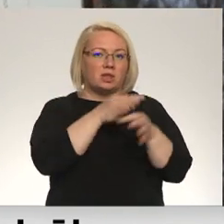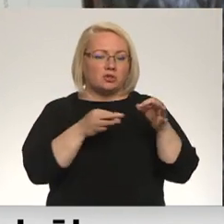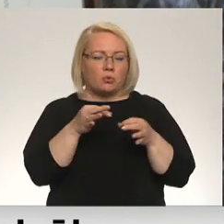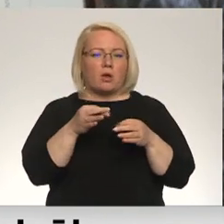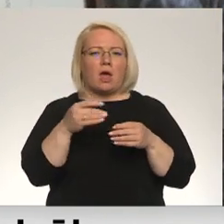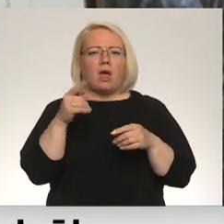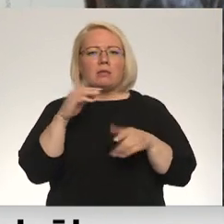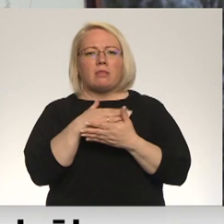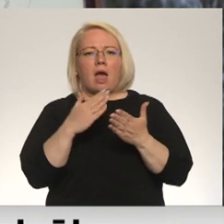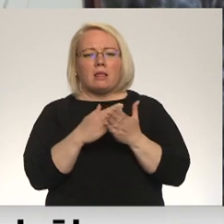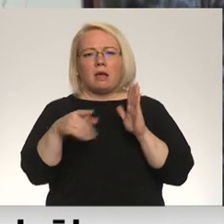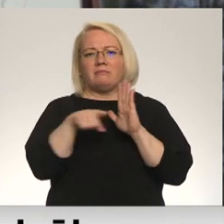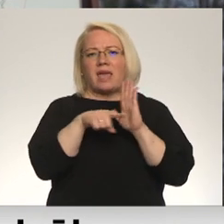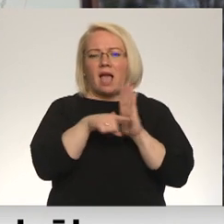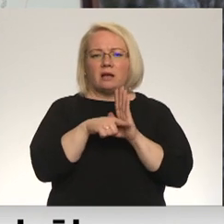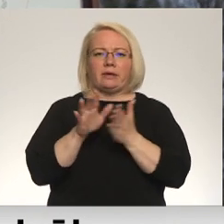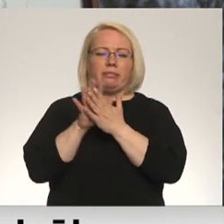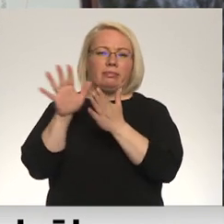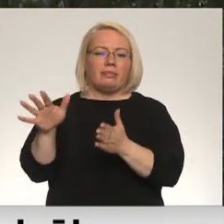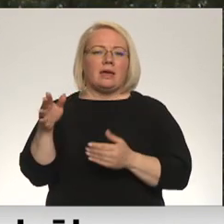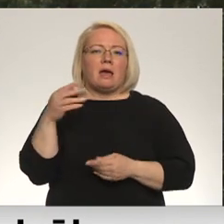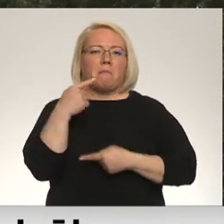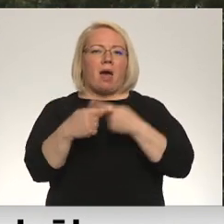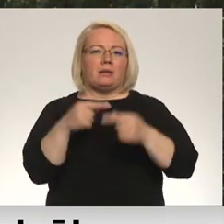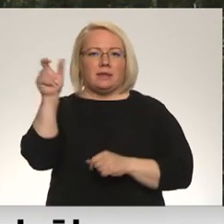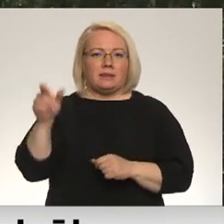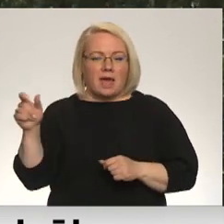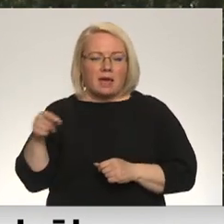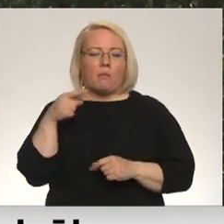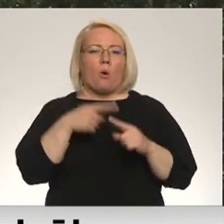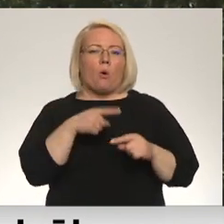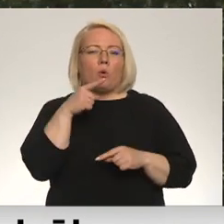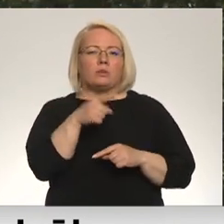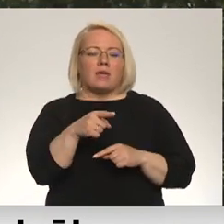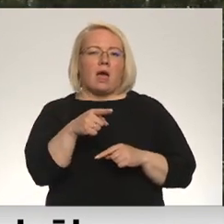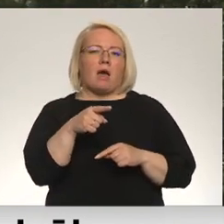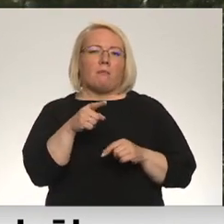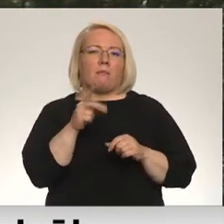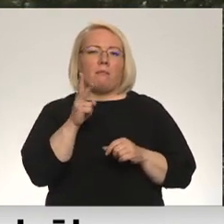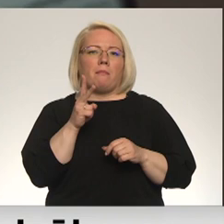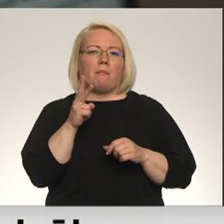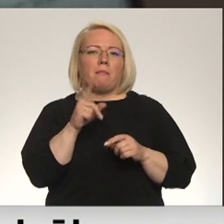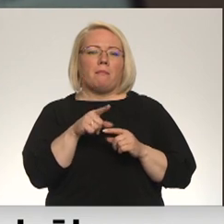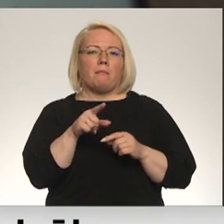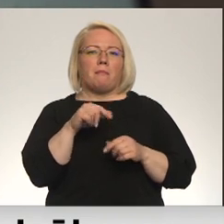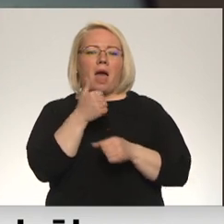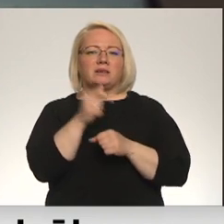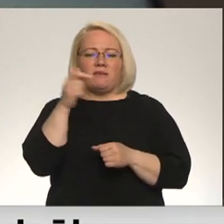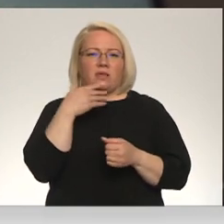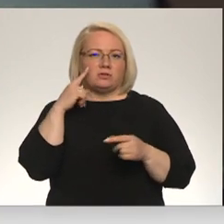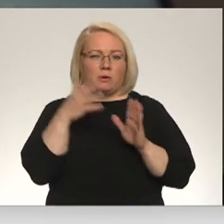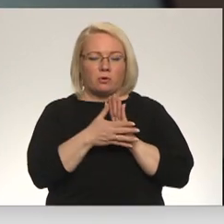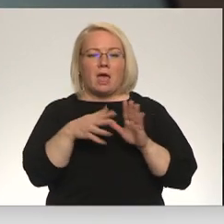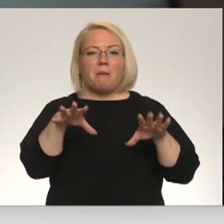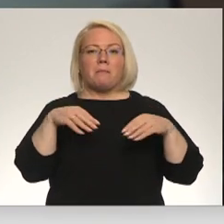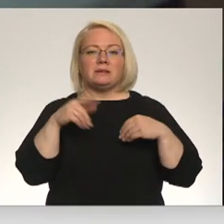negāciju tiek veltīt arī apeles kundzei. Kā uzsver Matīss Kukainis, viņam nav saprotama šādas abiedrības un mēdīju attieksmi. Cilvēki pieņem, ka